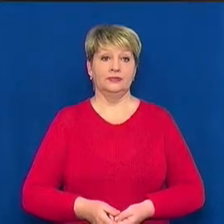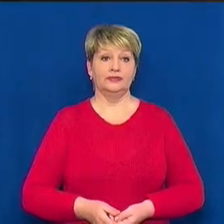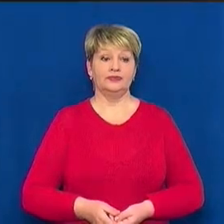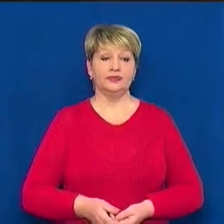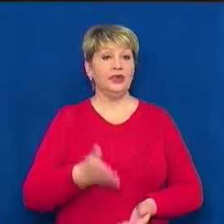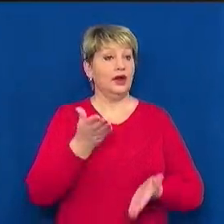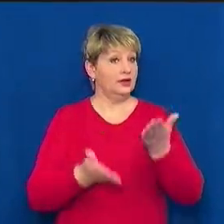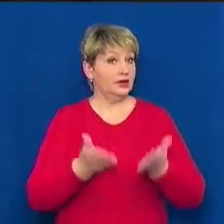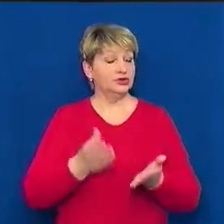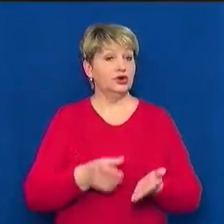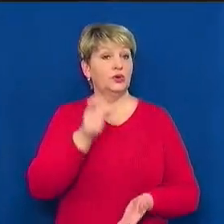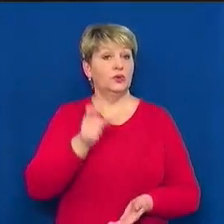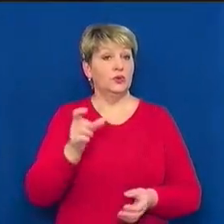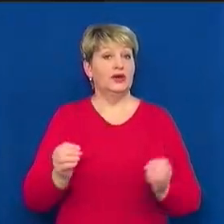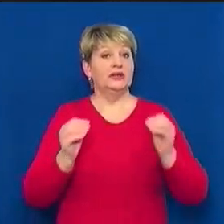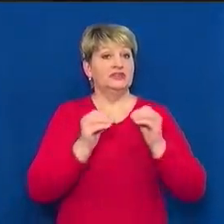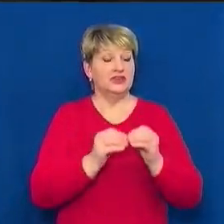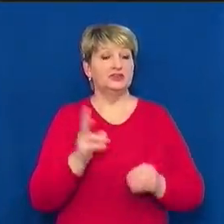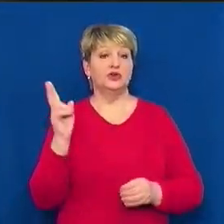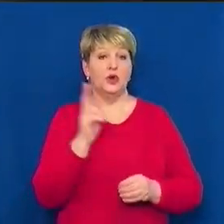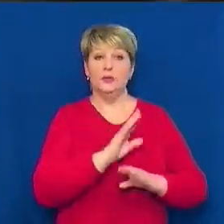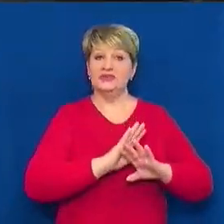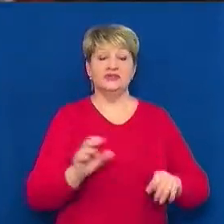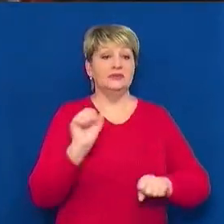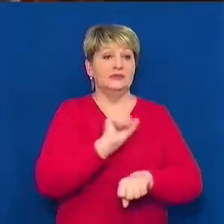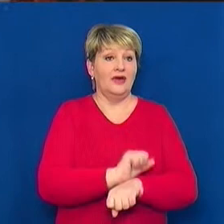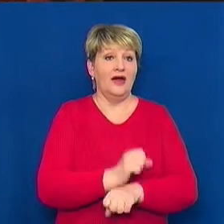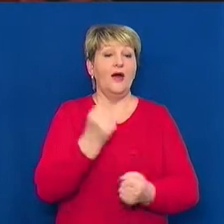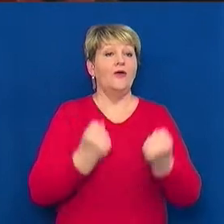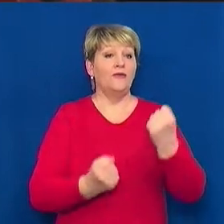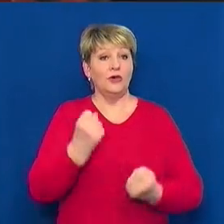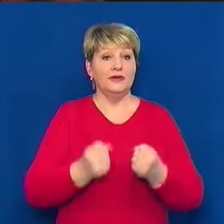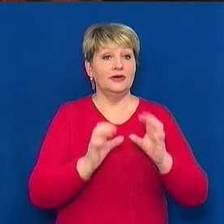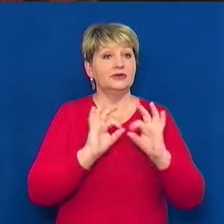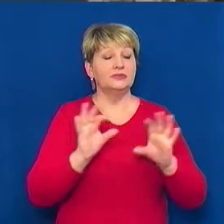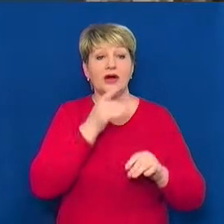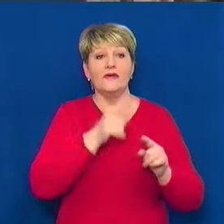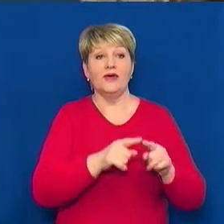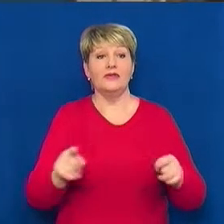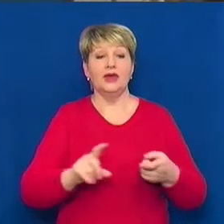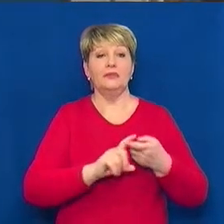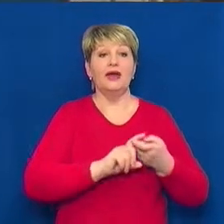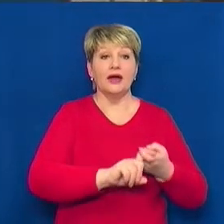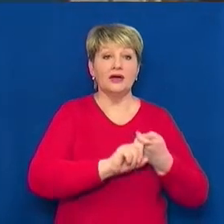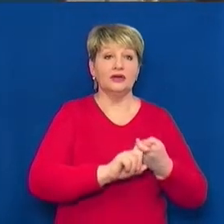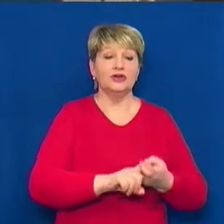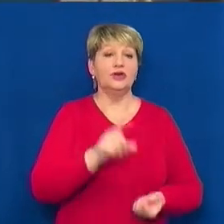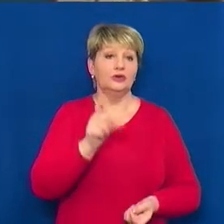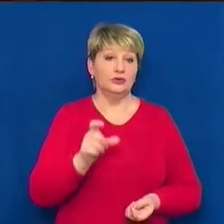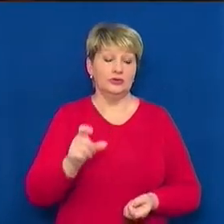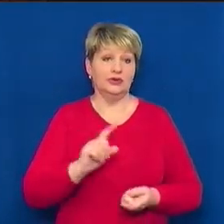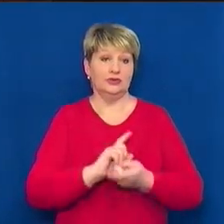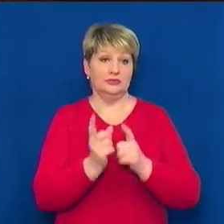Якщо пасажирів десять, тролейбус не зупиняється. Водій Олександр Теран розповідає, під час карантину пасажирів стало менше.